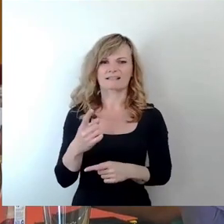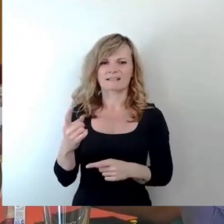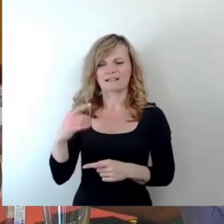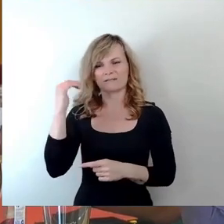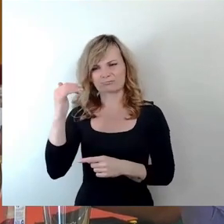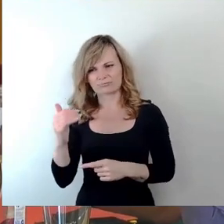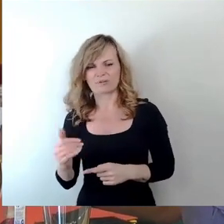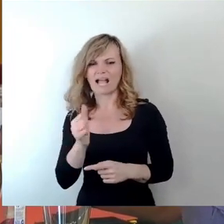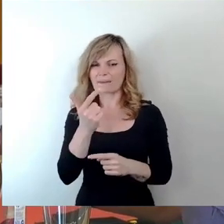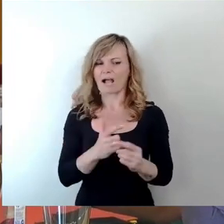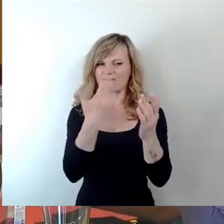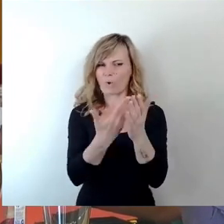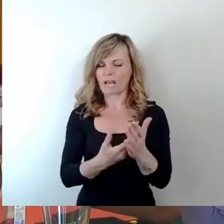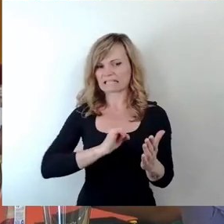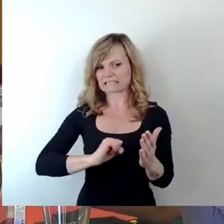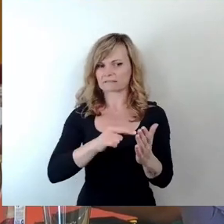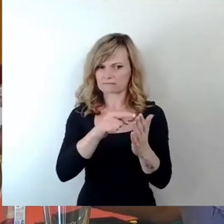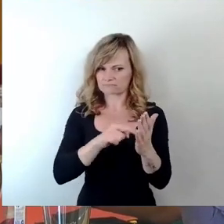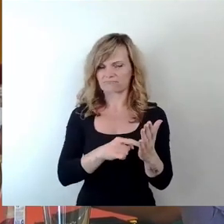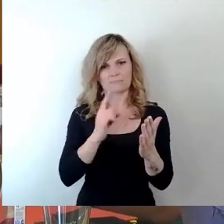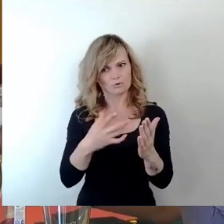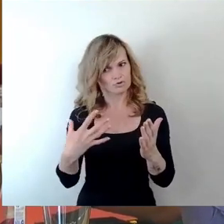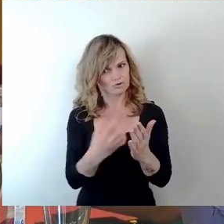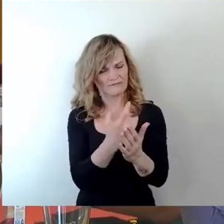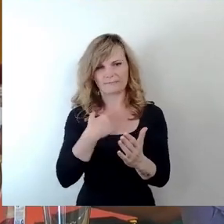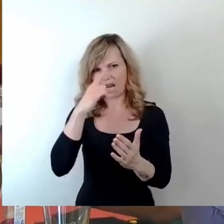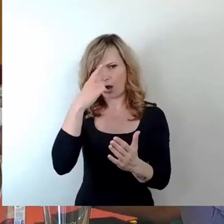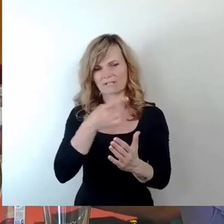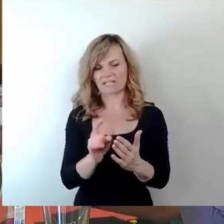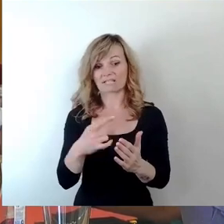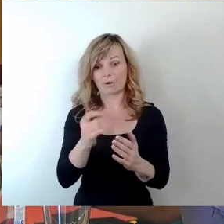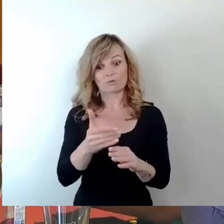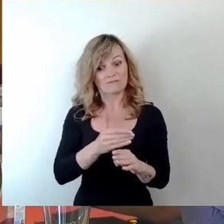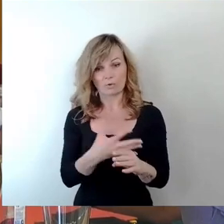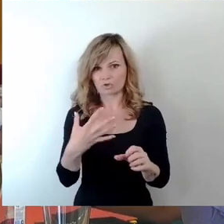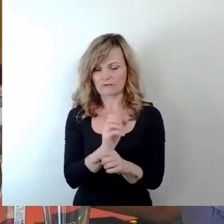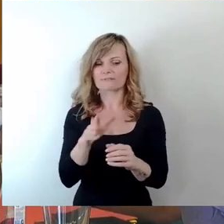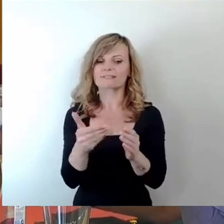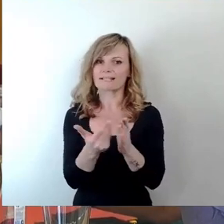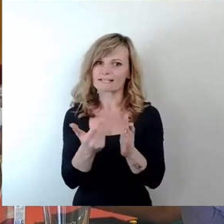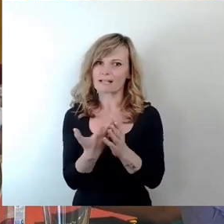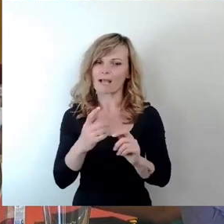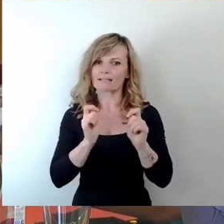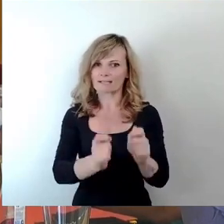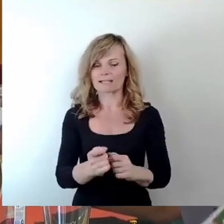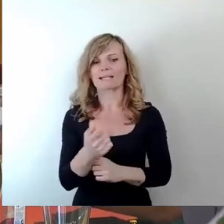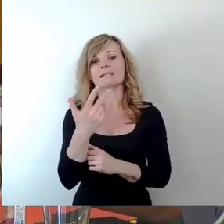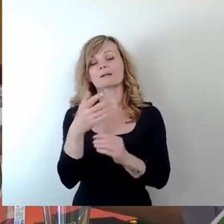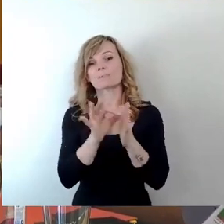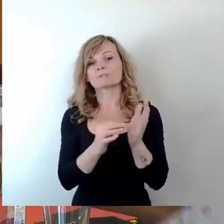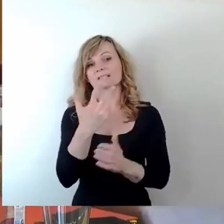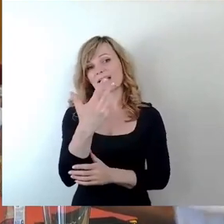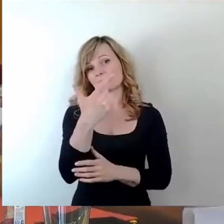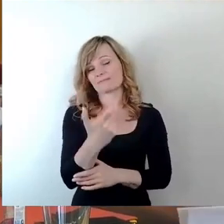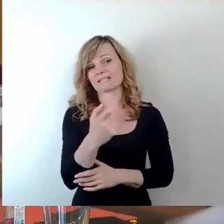wir auf jeden Fall schaffen sollten. Und mir fehlt der Glaube daran, dass wir das vor der Pause schaffen. Deswegen möchte ich beantragen, dass wir die Tagesordnungspunkte 23 und 24,